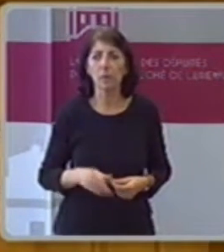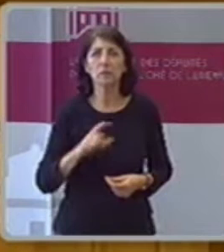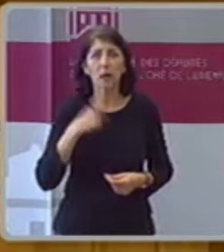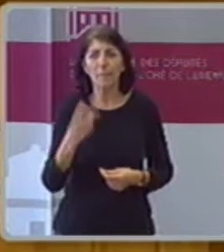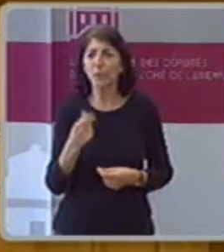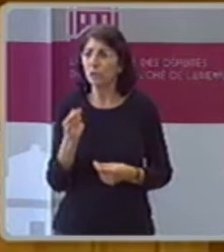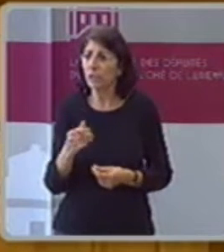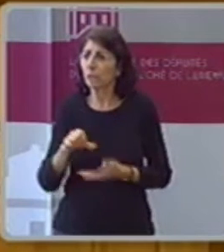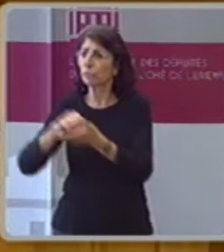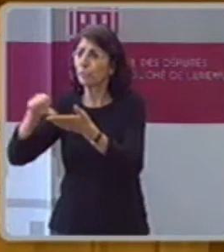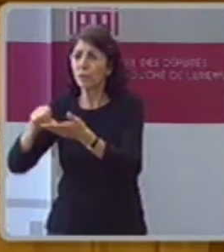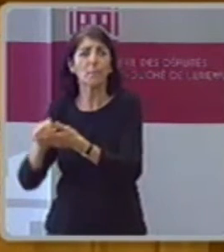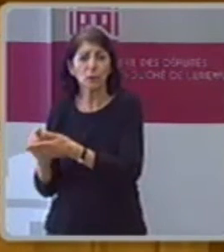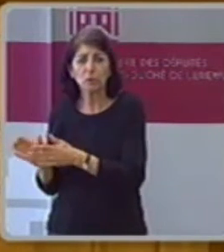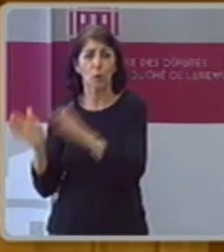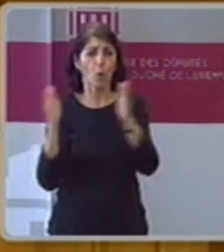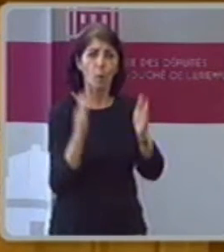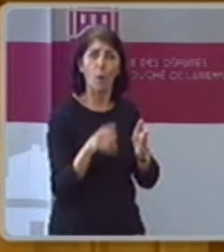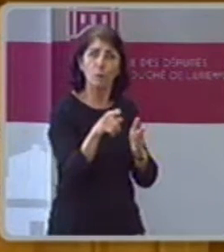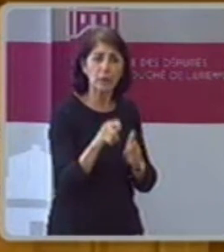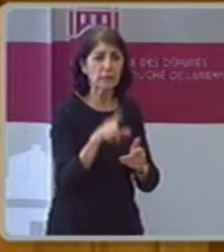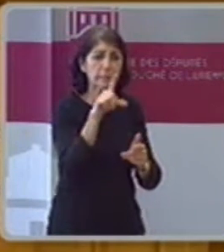fragen, was ist das eine politische